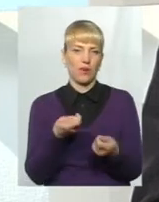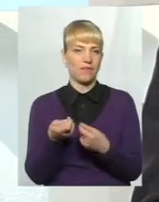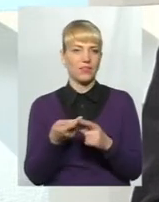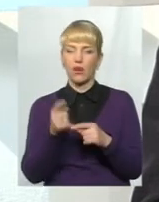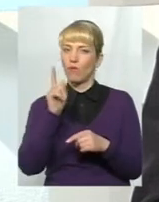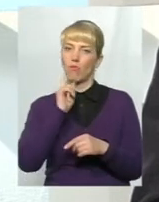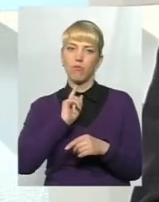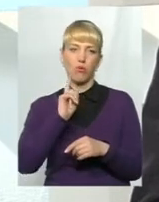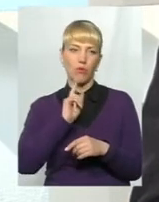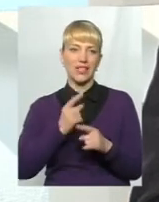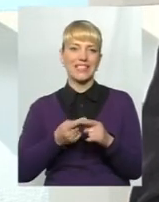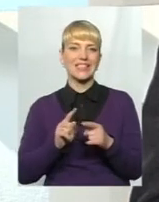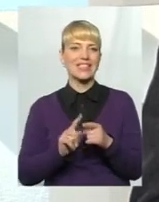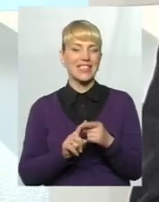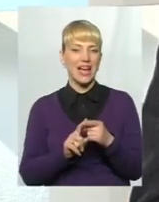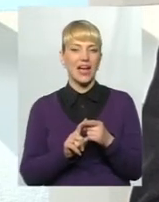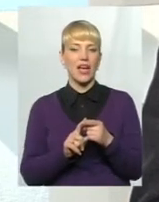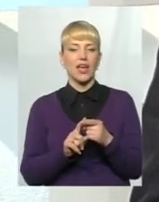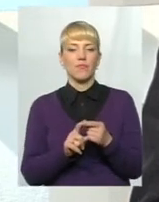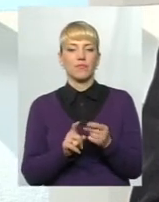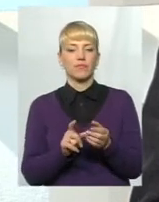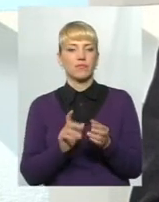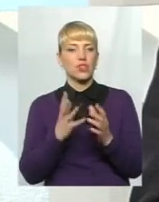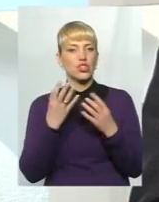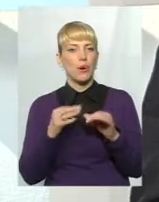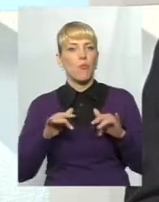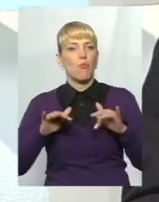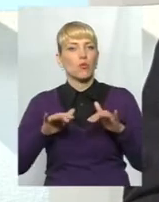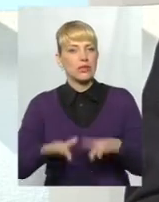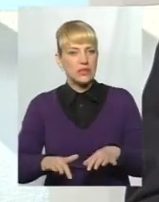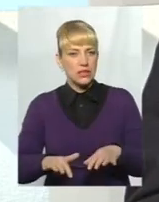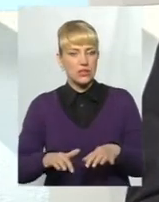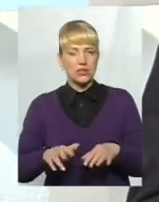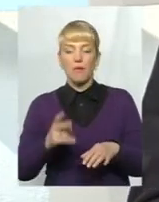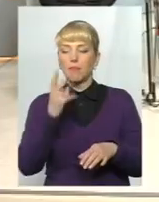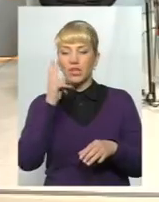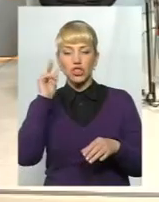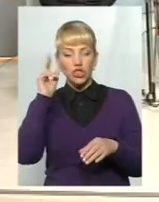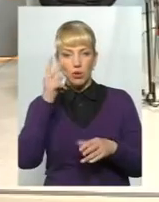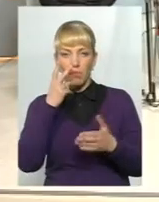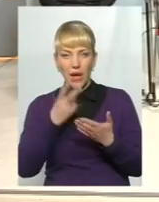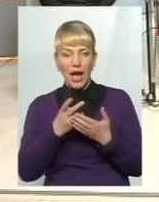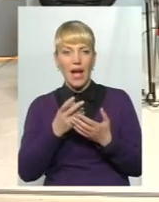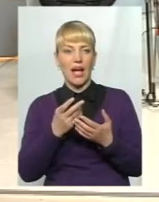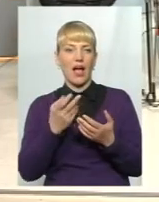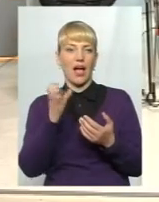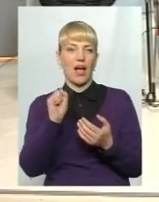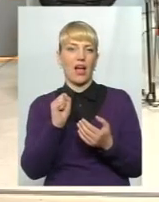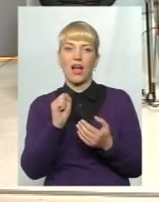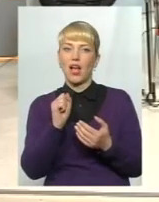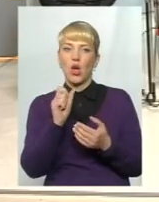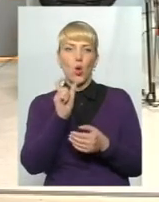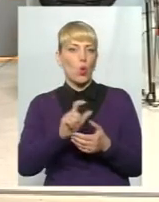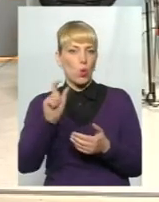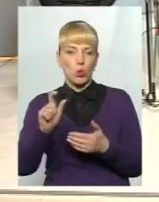це ще такий оперативний процес, і ми бачимо тільки число, а кількості ще… Торіше, люди